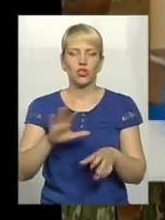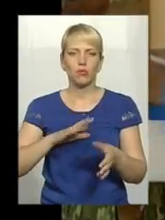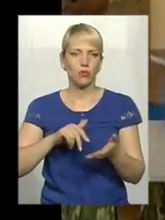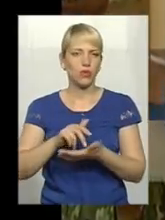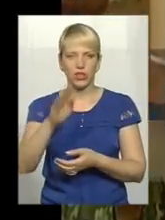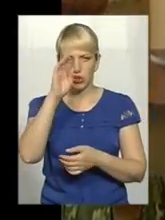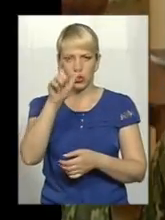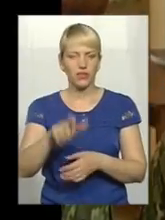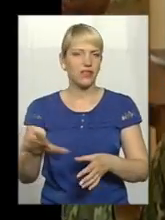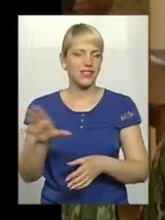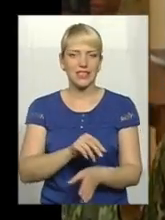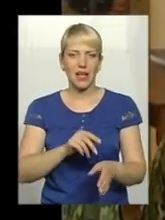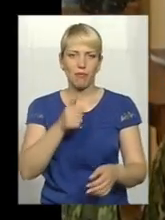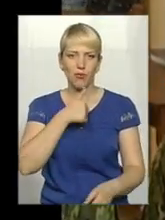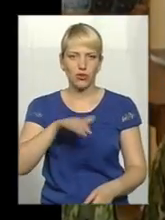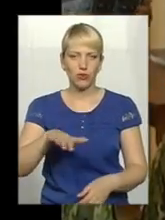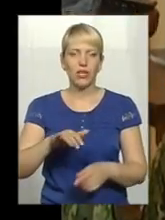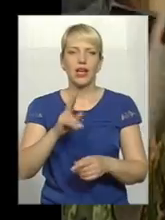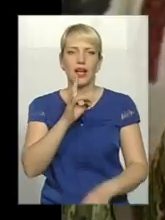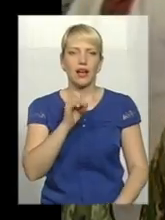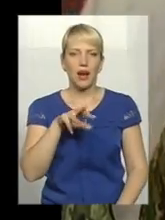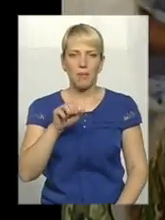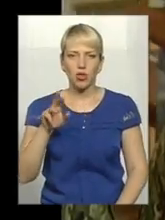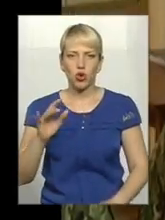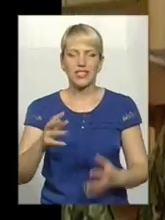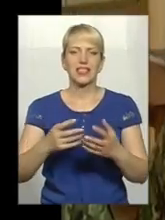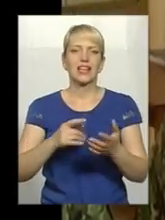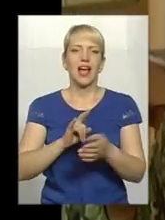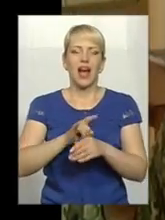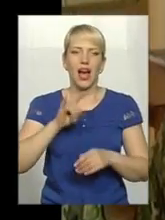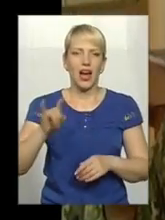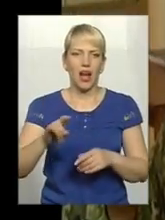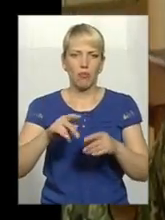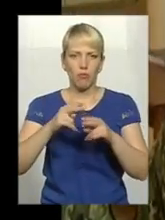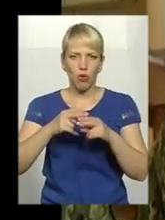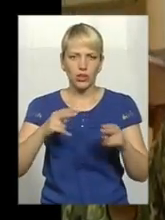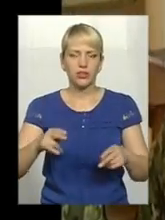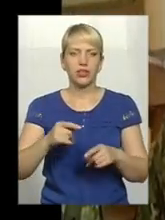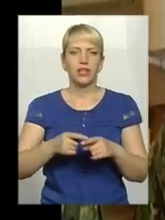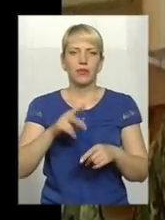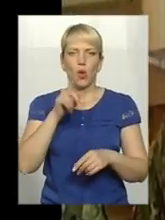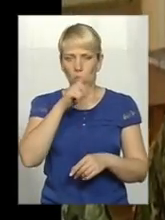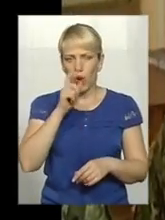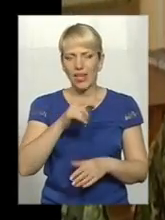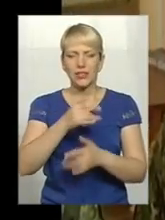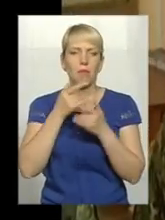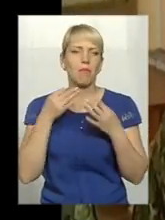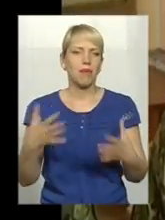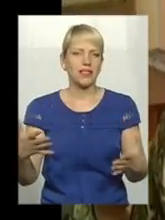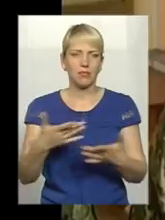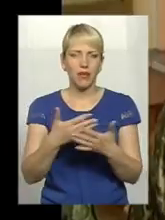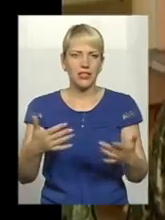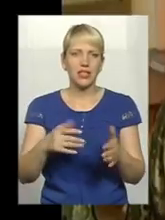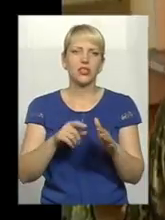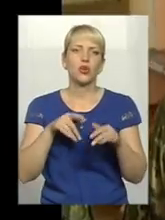чоловік пройшов. Аеропорт Краматорський, аеропорт Луганський, безліч операцій, які